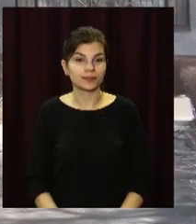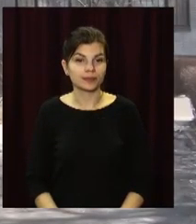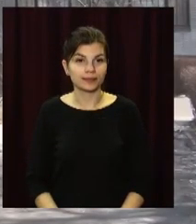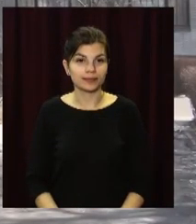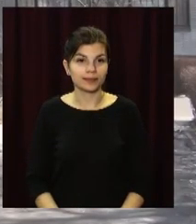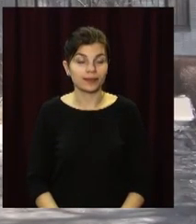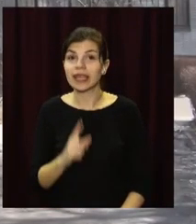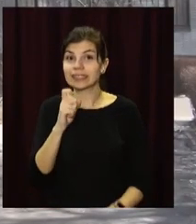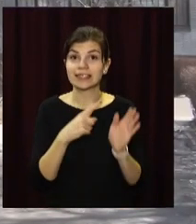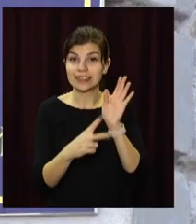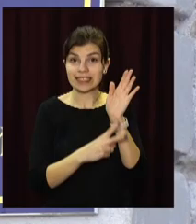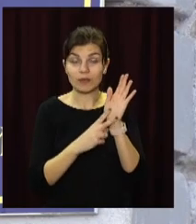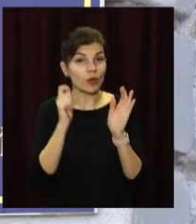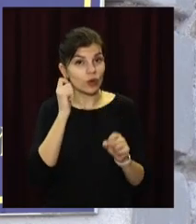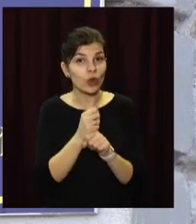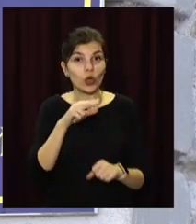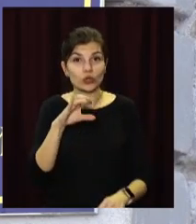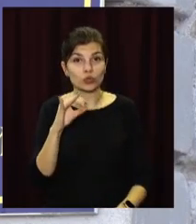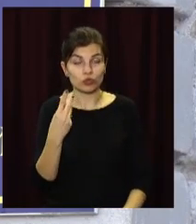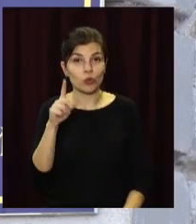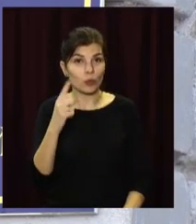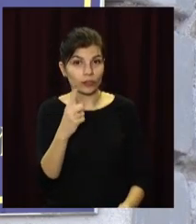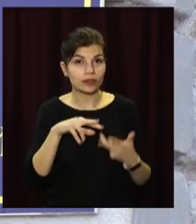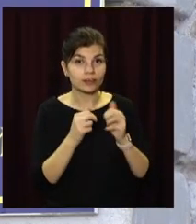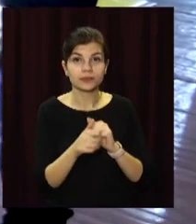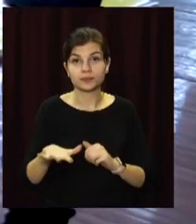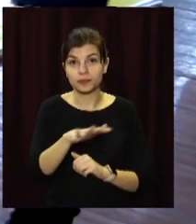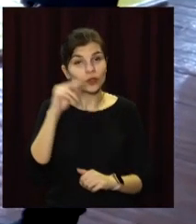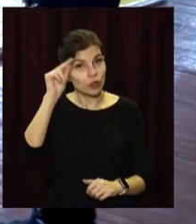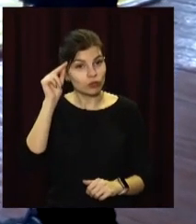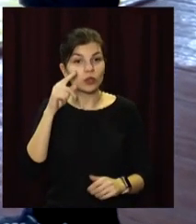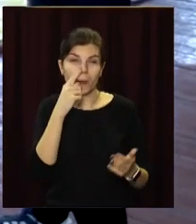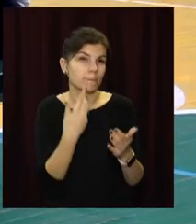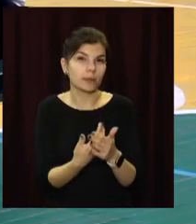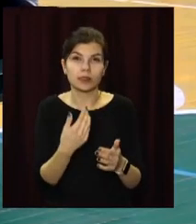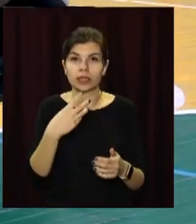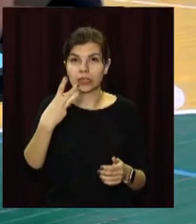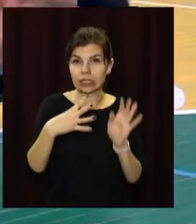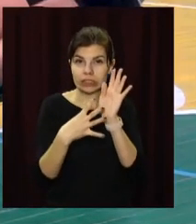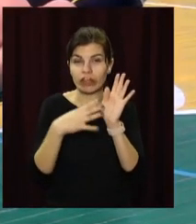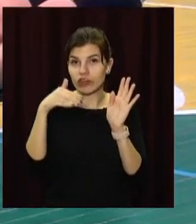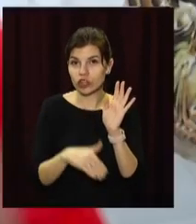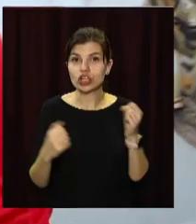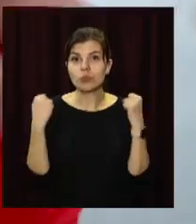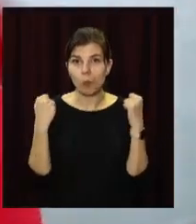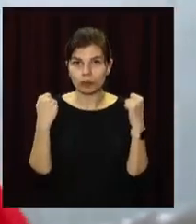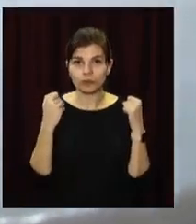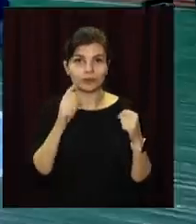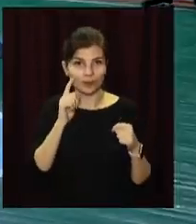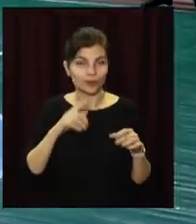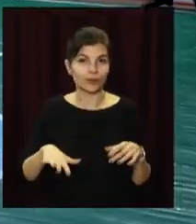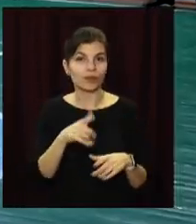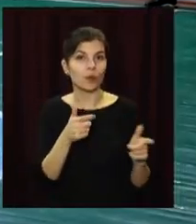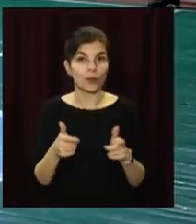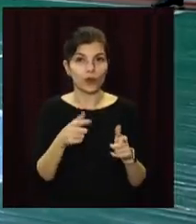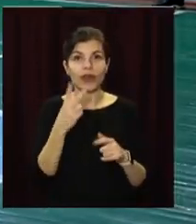За 70 років роботи в Дю США номер один Кам'янського навчалося приблизно 39 тисяч спортсменів. За цей